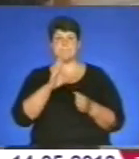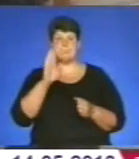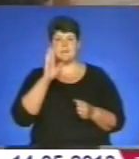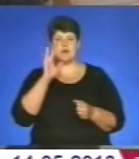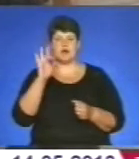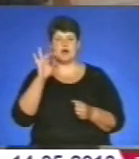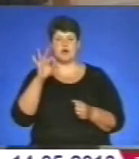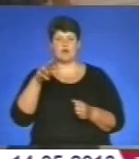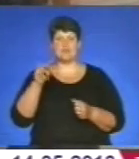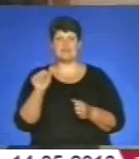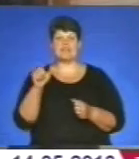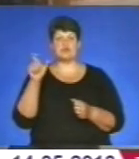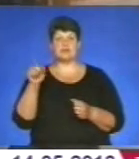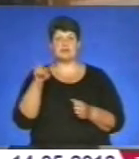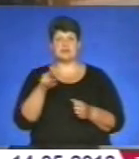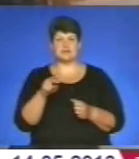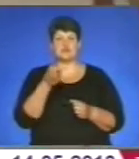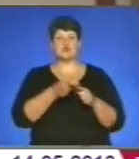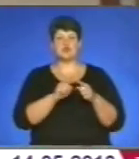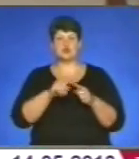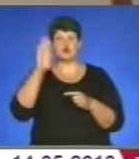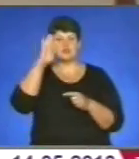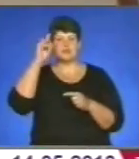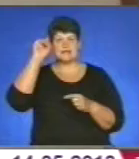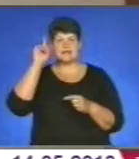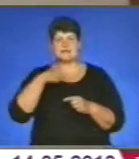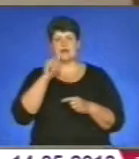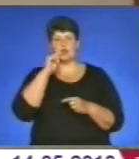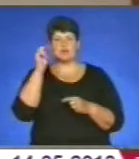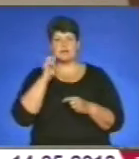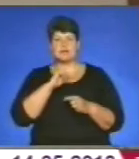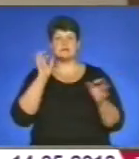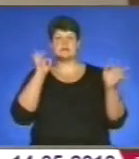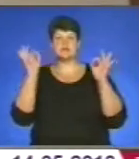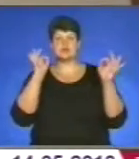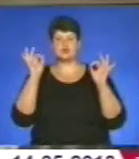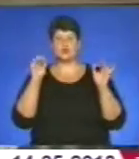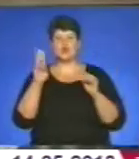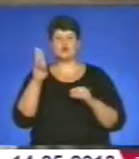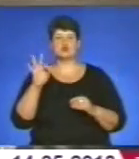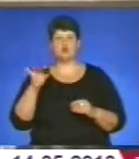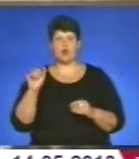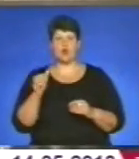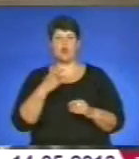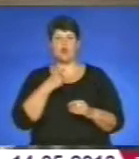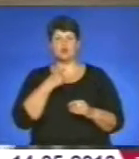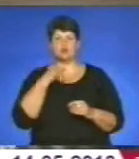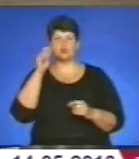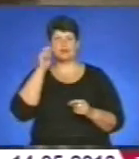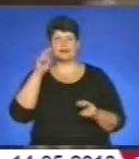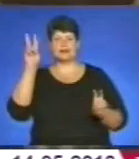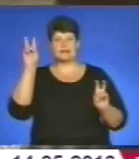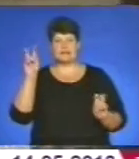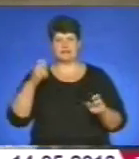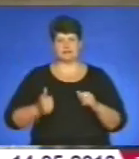Євдокія Петрівна. Цього хлопчика знає Україна з музичного шоу «Голос країни. Діти». Жінка каже, що пишається обома